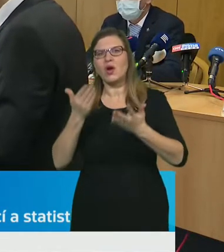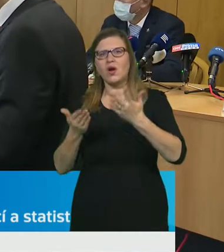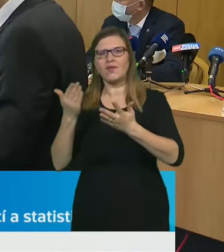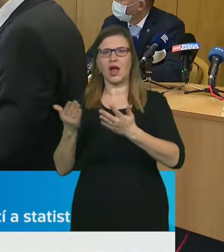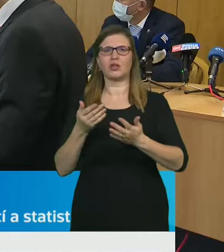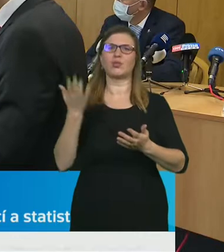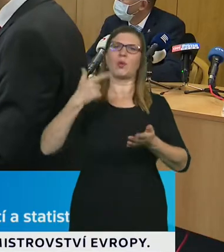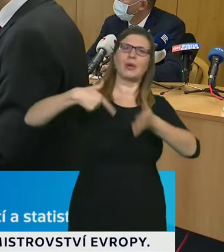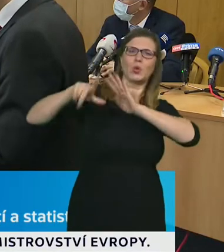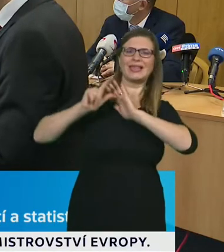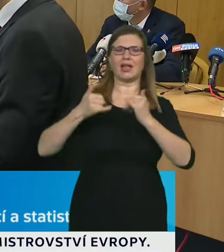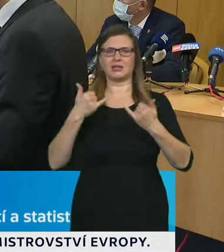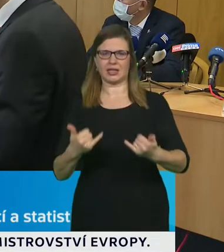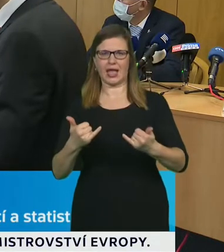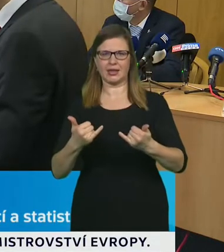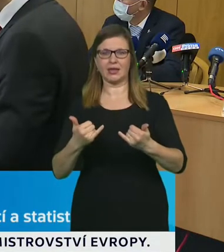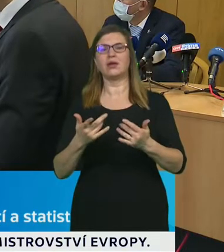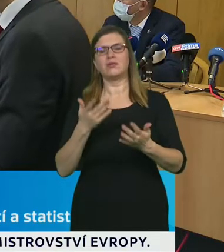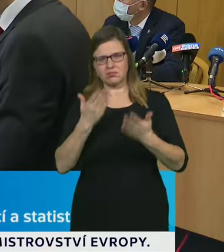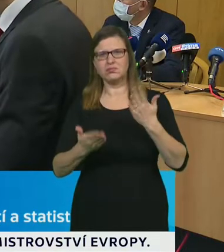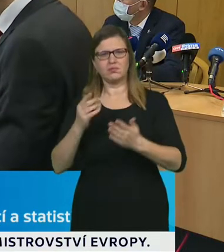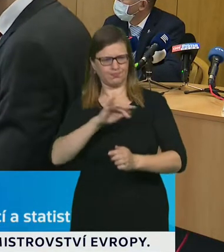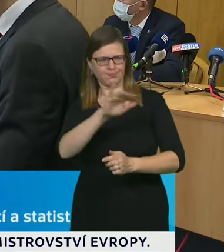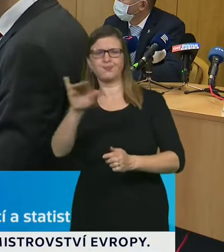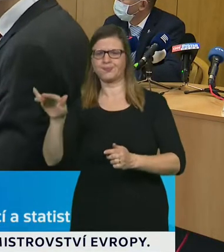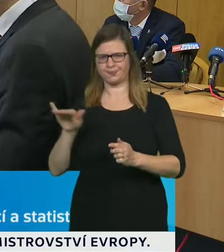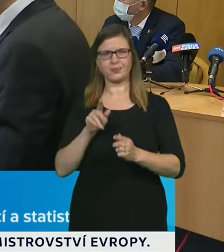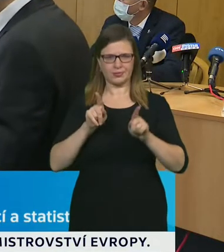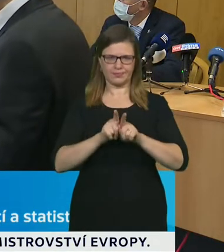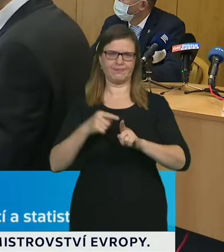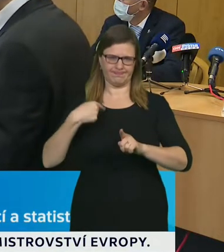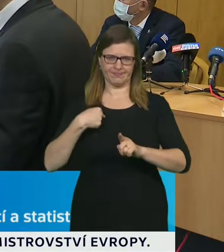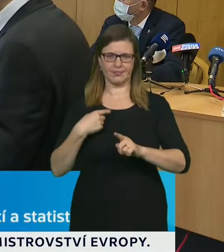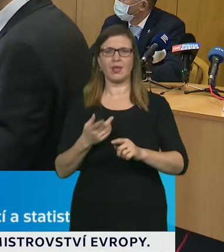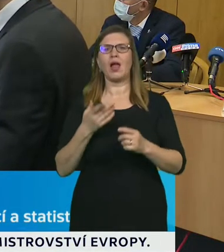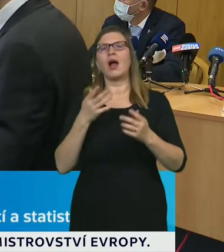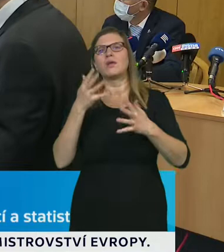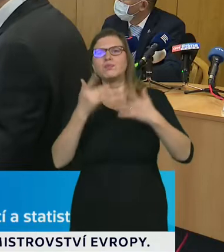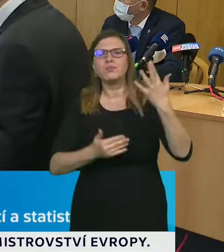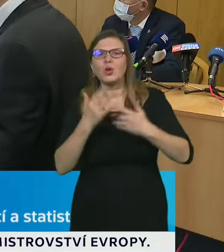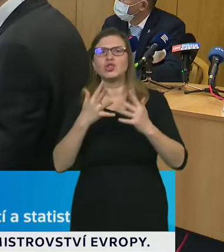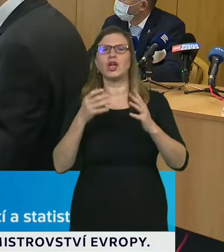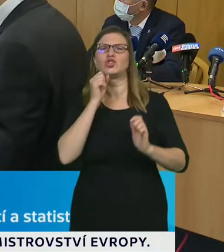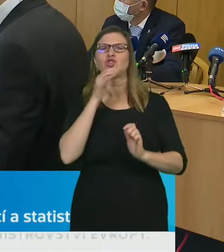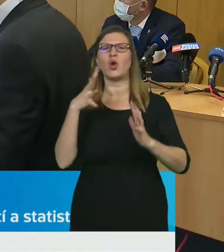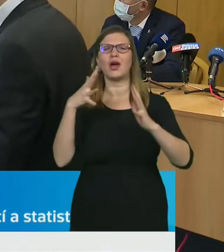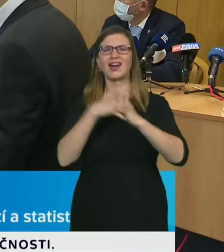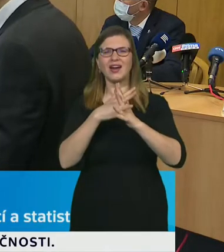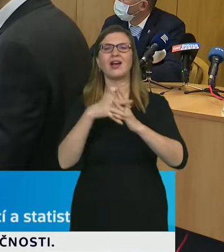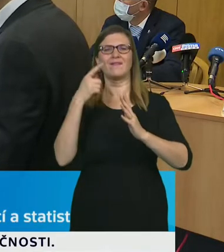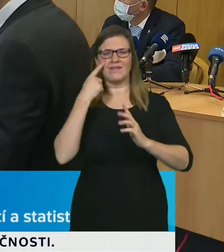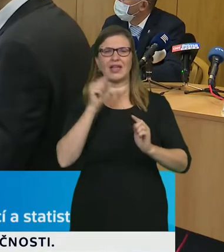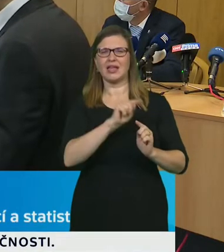v tom reprodučním čísle počítaném stejnou metodou je zase vidět velmi vyrovnané portfolio těch hodnot